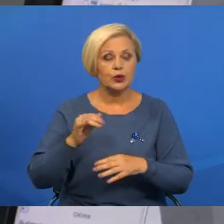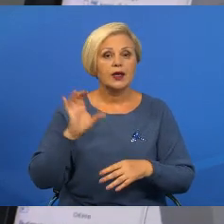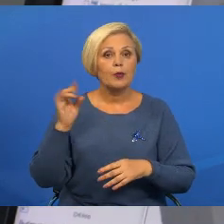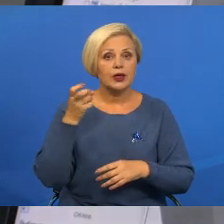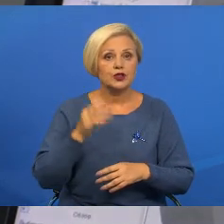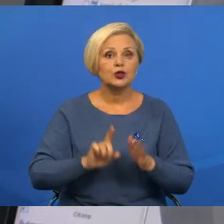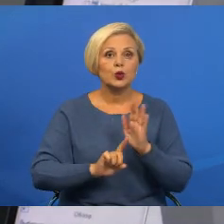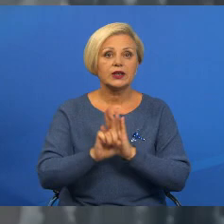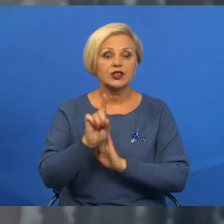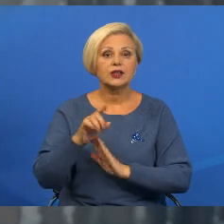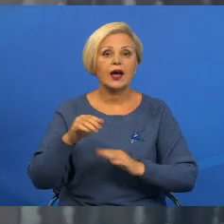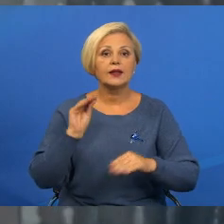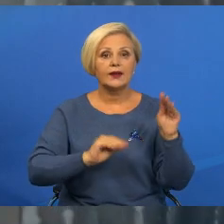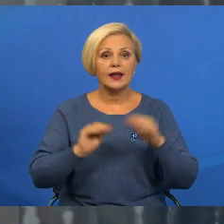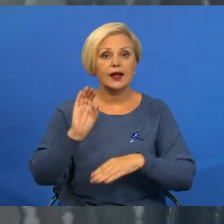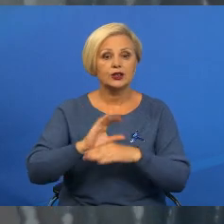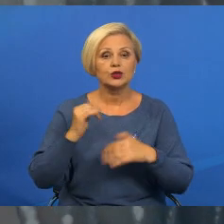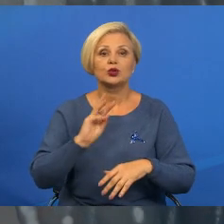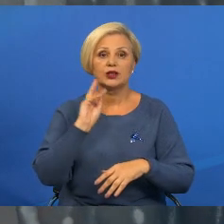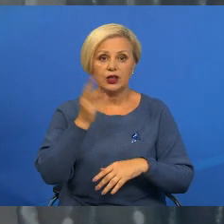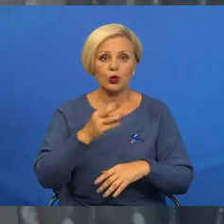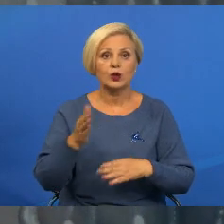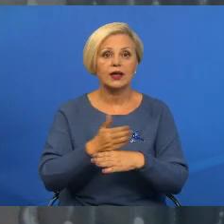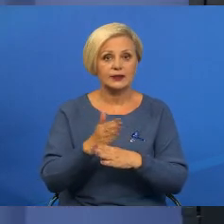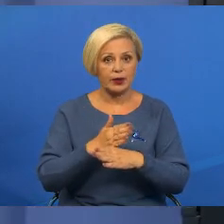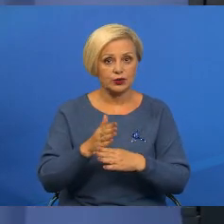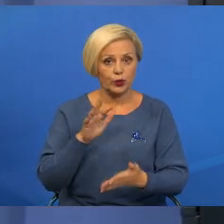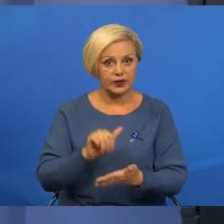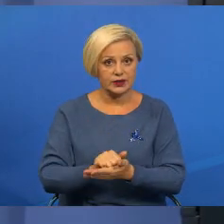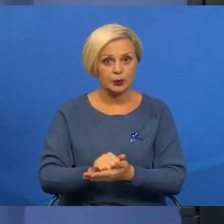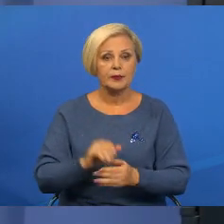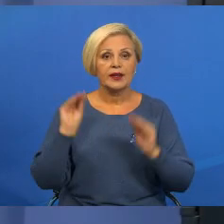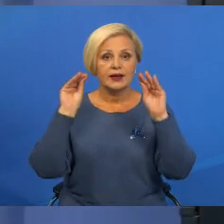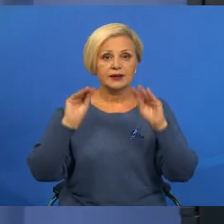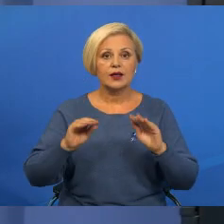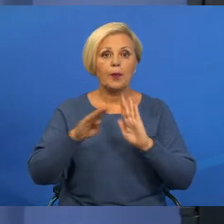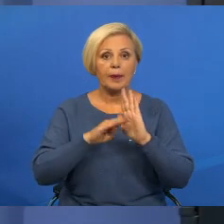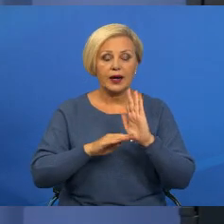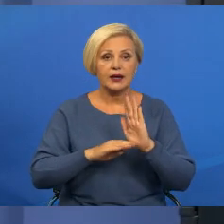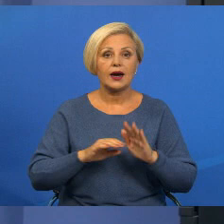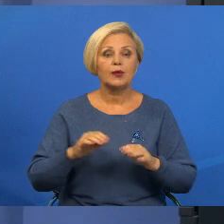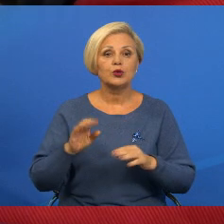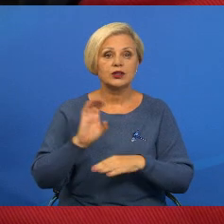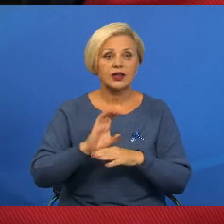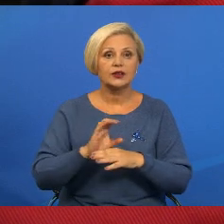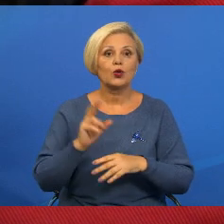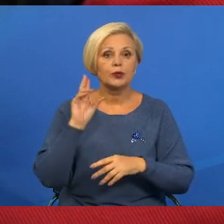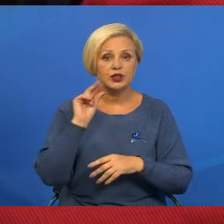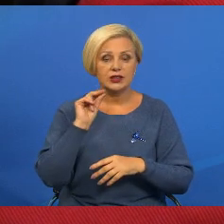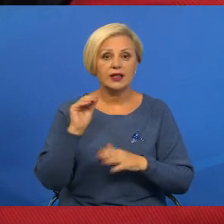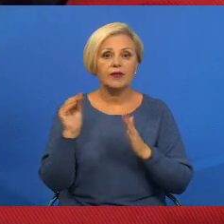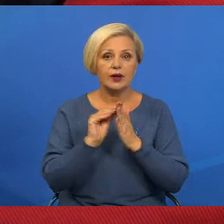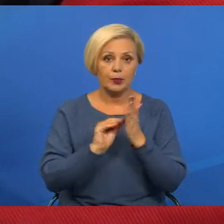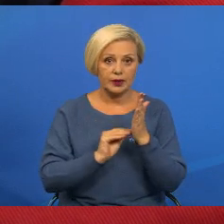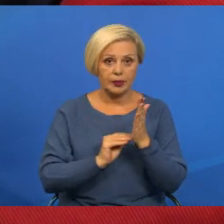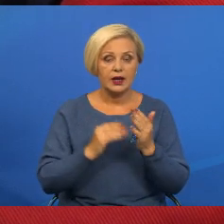наладчикам станков. Зараз уже третий год займается распроцовками. Складает программы для станков с лечебным программным управлением. Лечит,